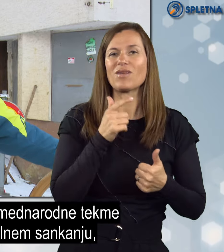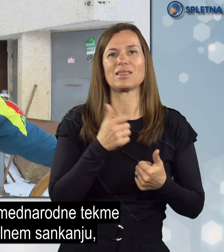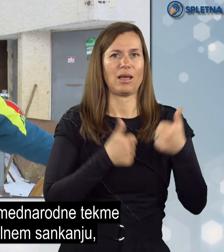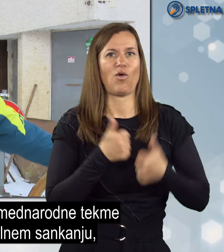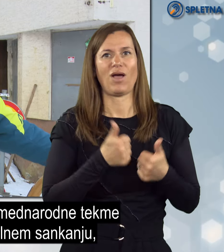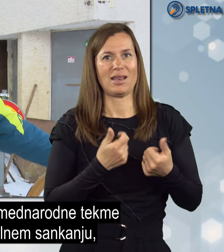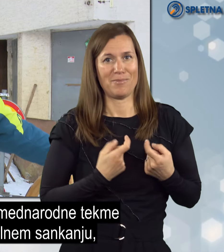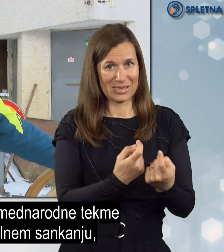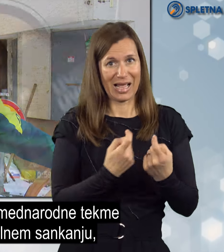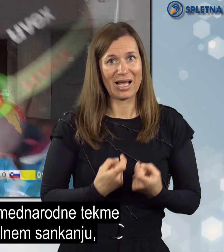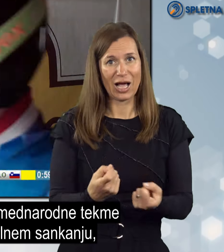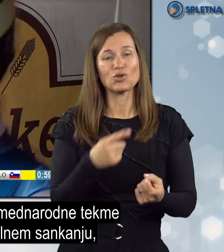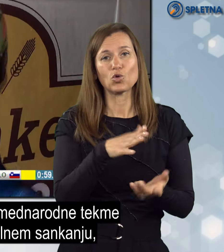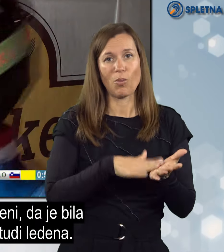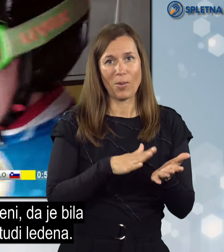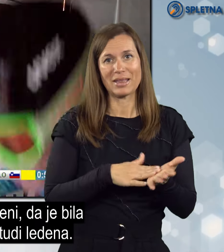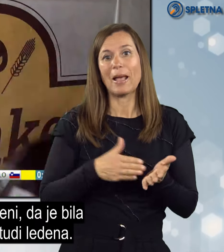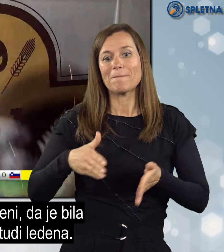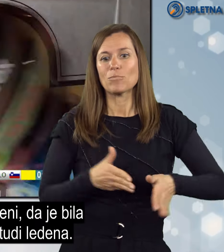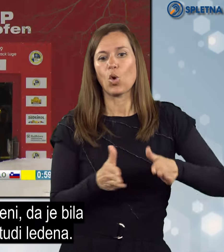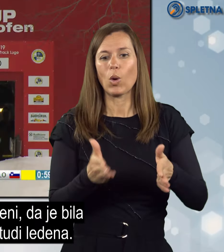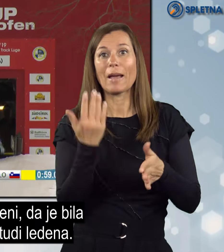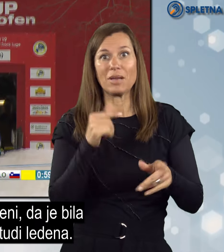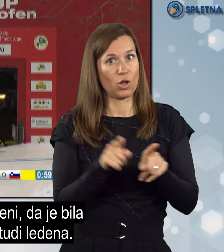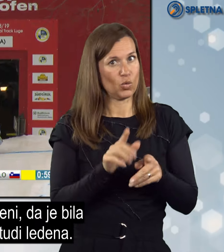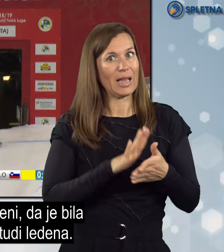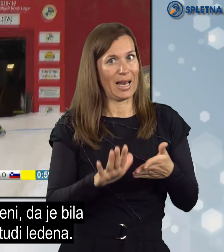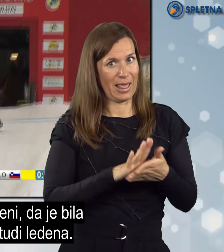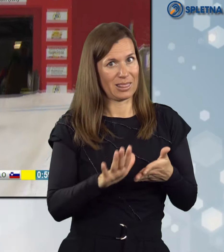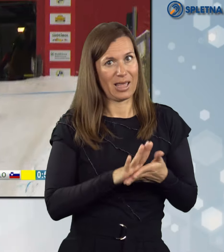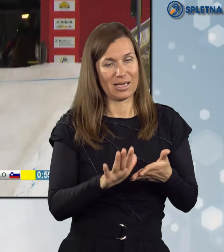tekme v tekmovalnem sankanju, to pomeni, da je bila proga tudi ledena.